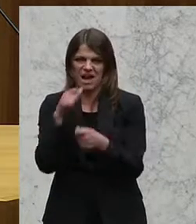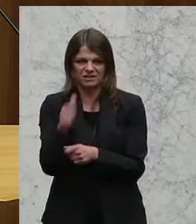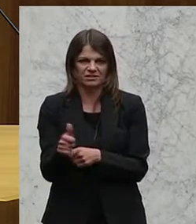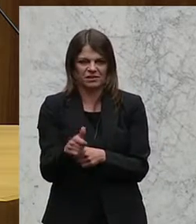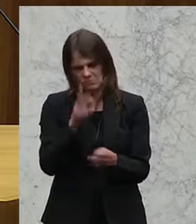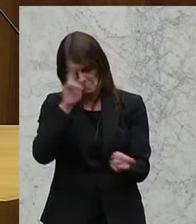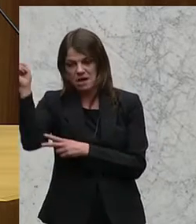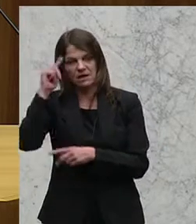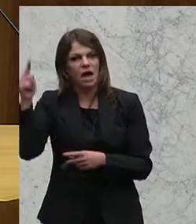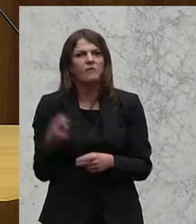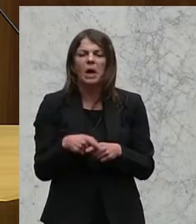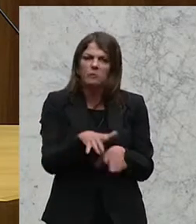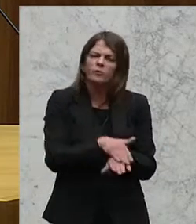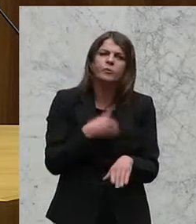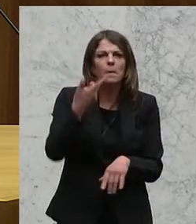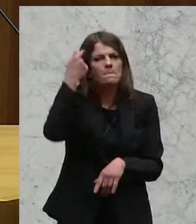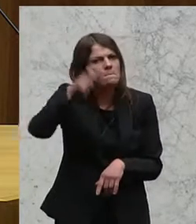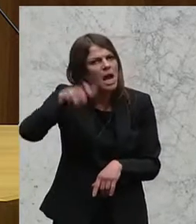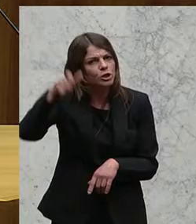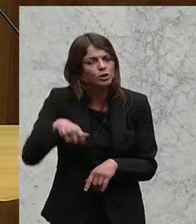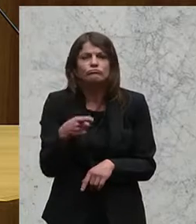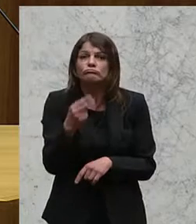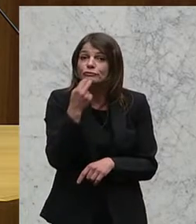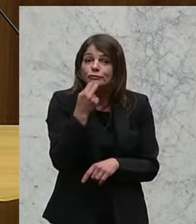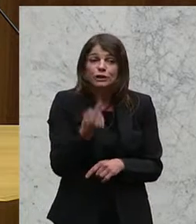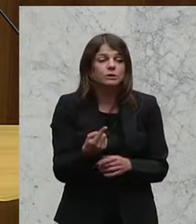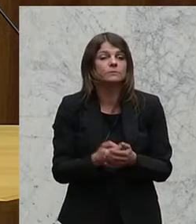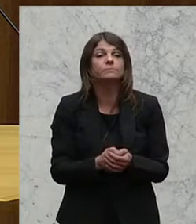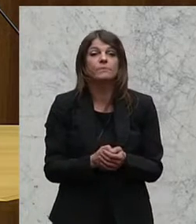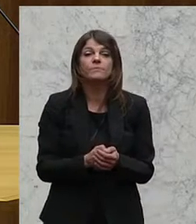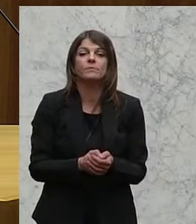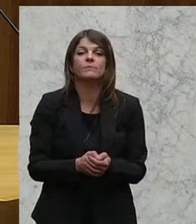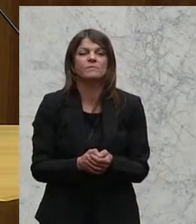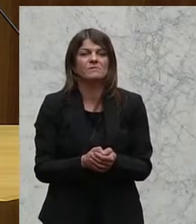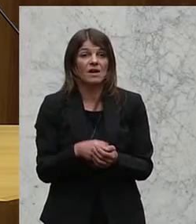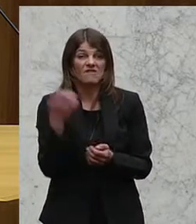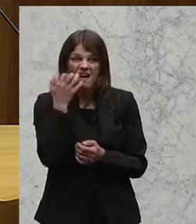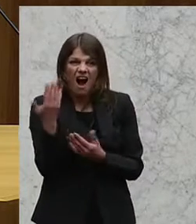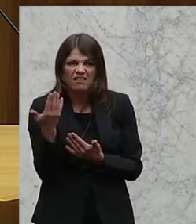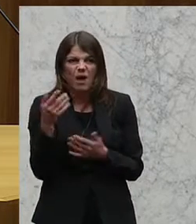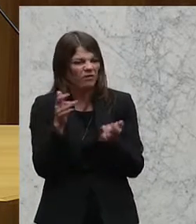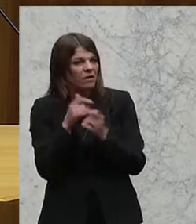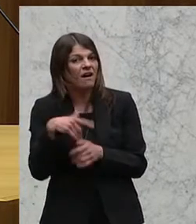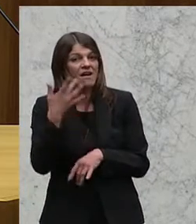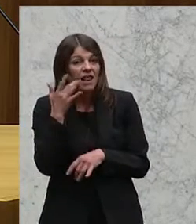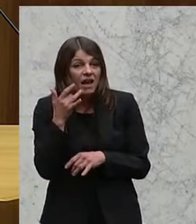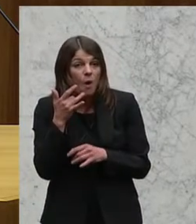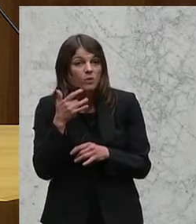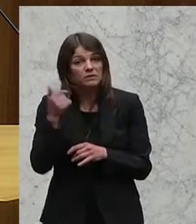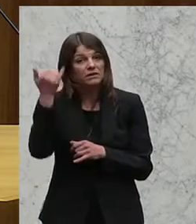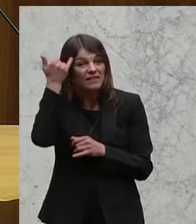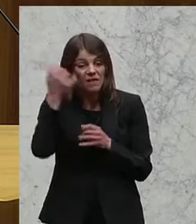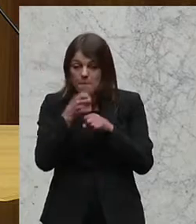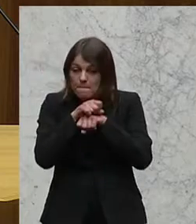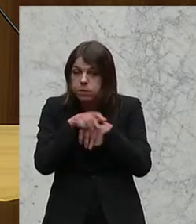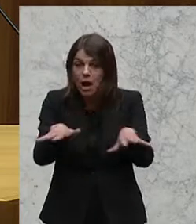Denn die Annahme, dass Menschen, die es im Sinn haben, radikales oder religiöses Gedankengut zu